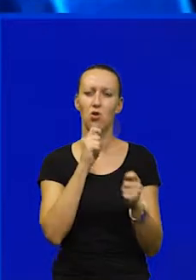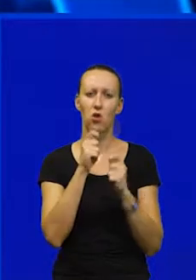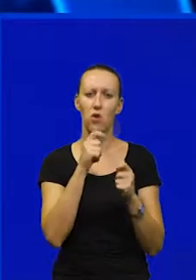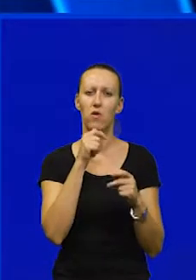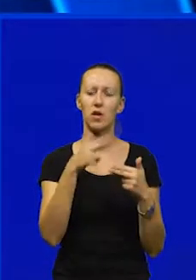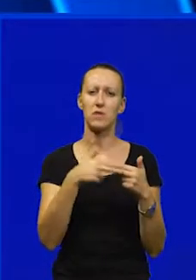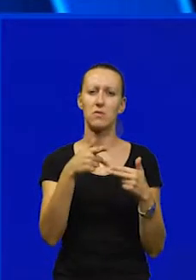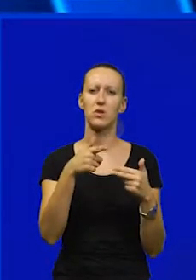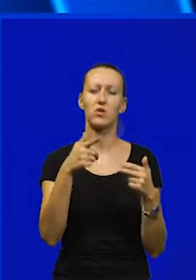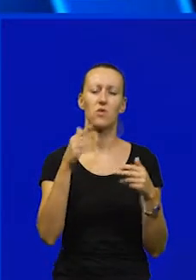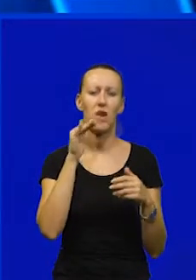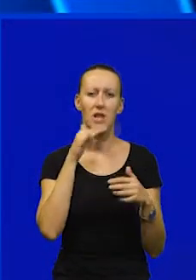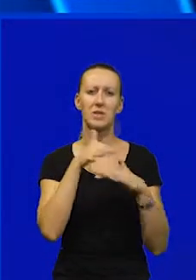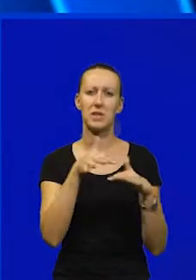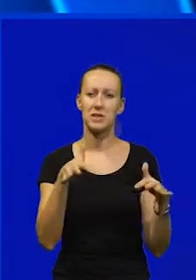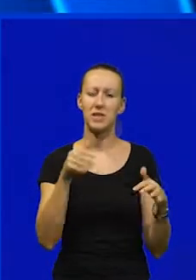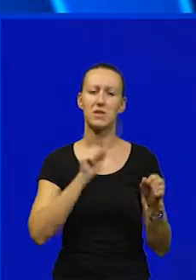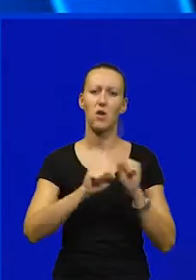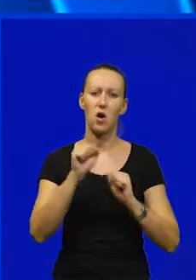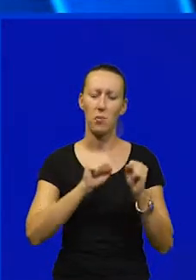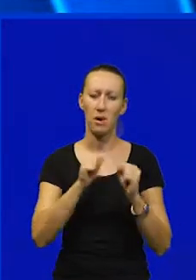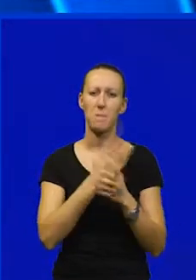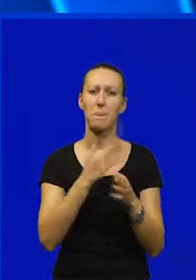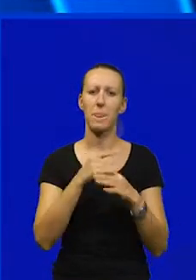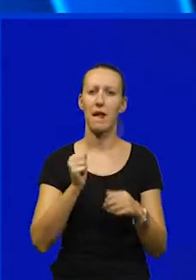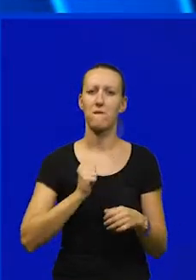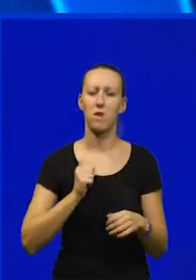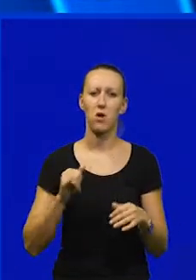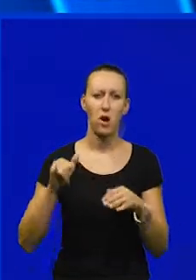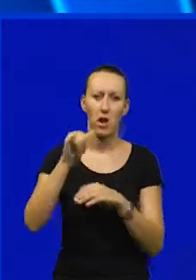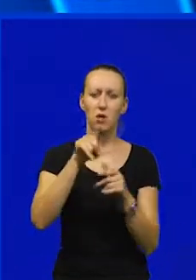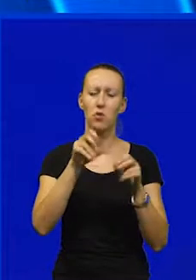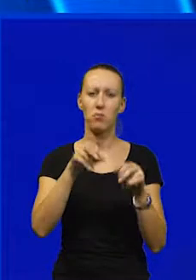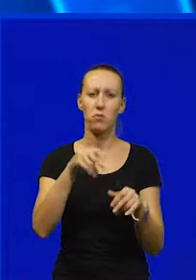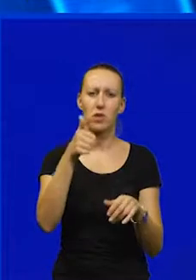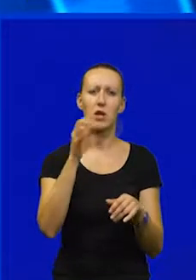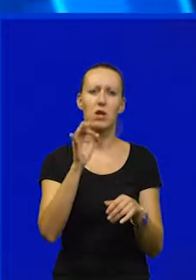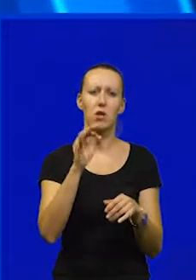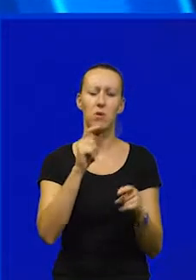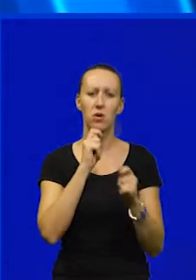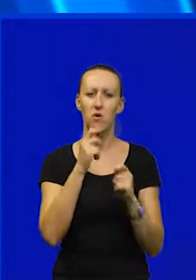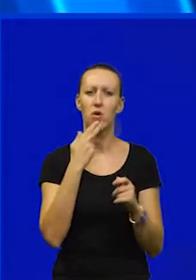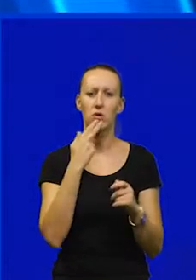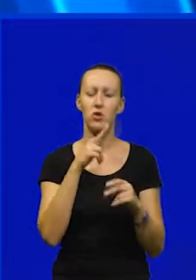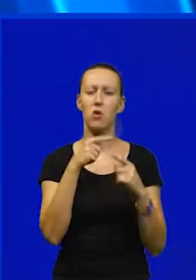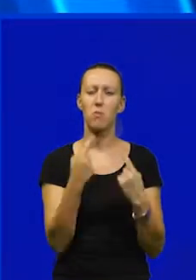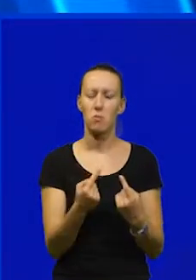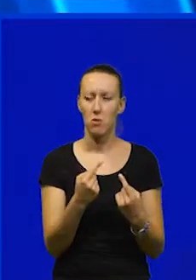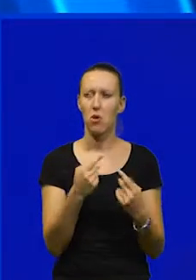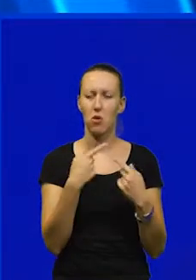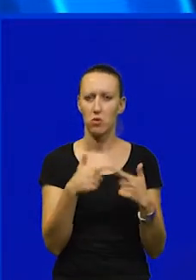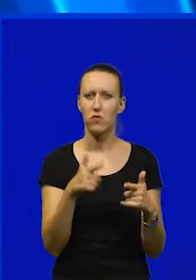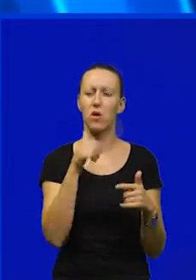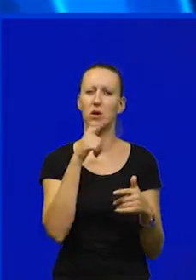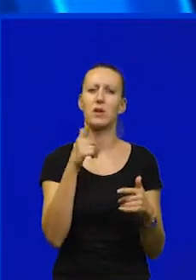između lokalne vlasti ministarstva obrane za vojno letjelište u Puli jedan dobar kompromis koji će omogućiti i